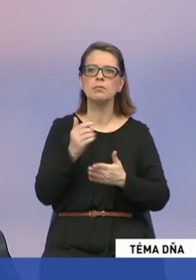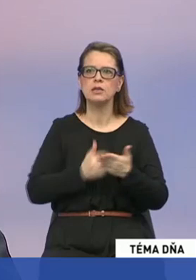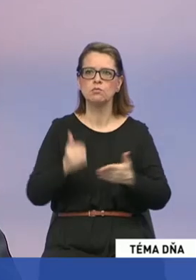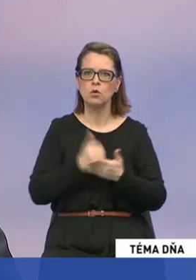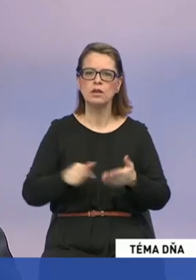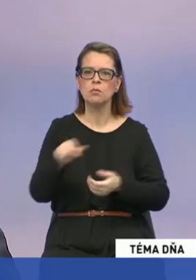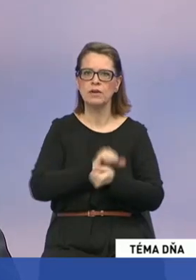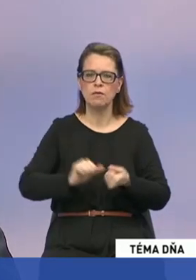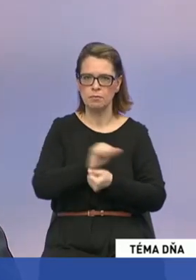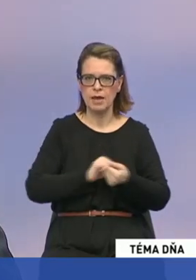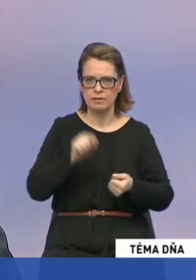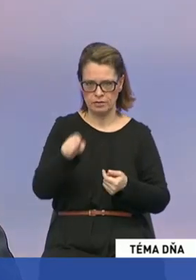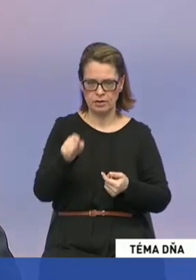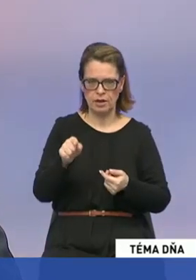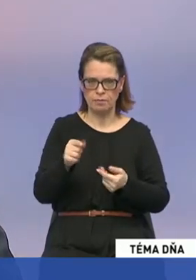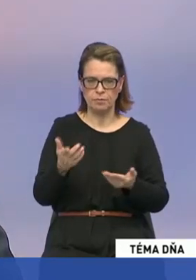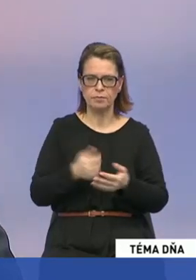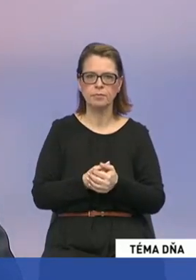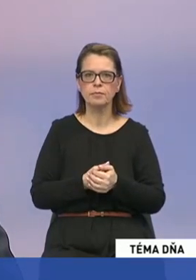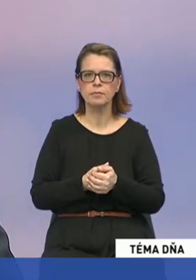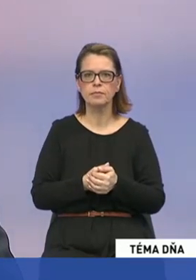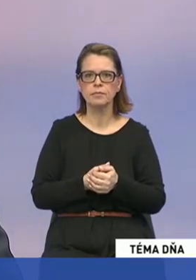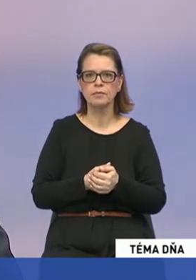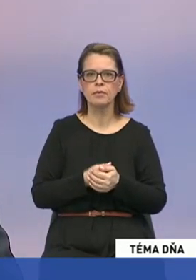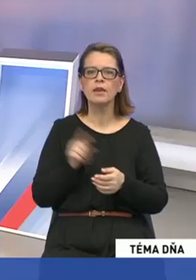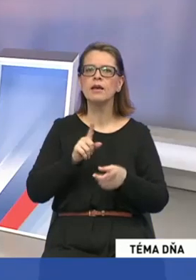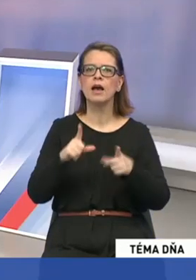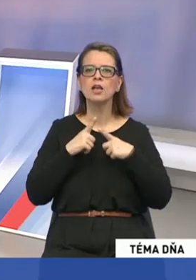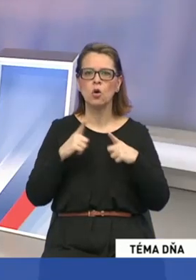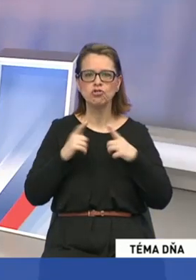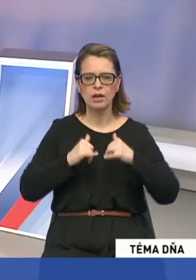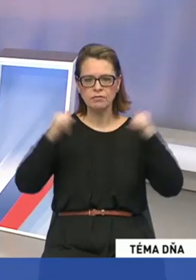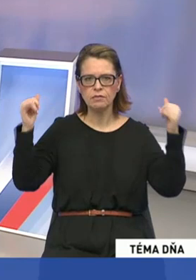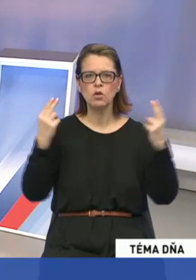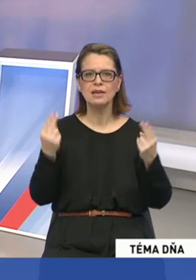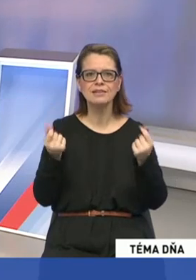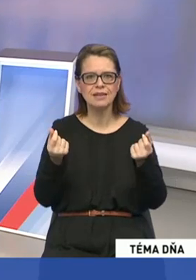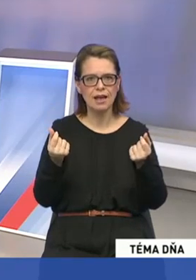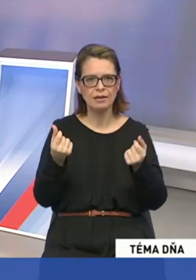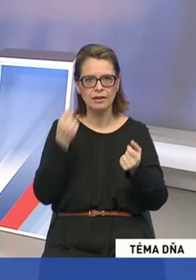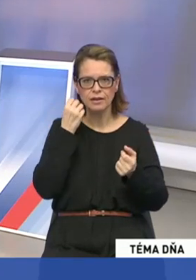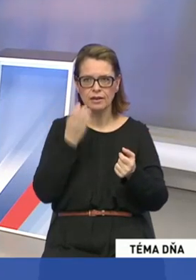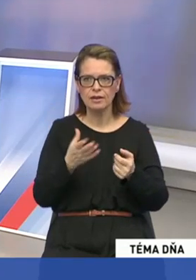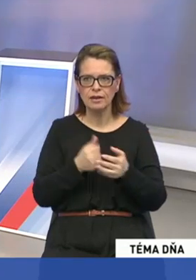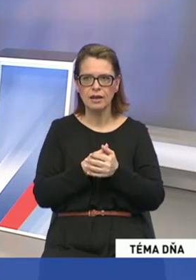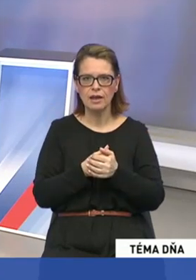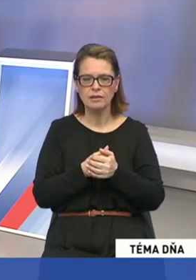mieste tej výroby. Ako očakávate, a aký očakávate vývoj ceny po tom, čo prestaneme